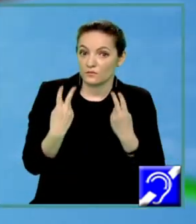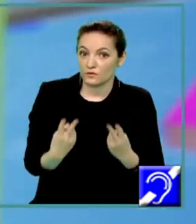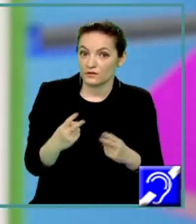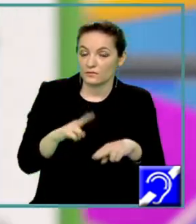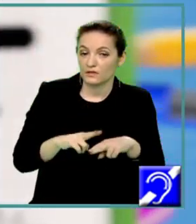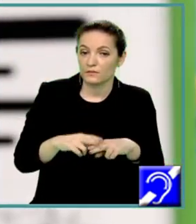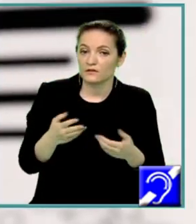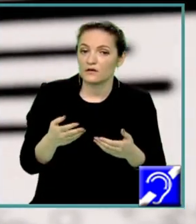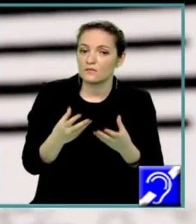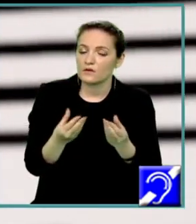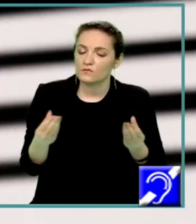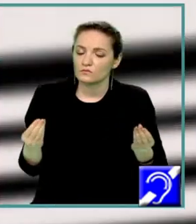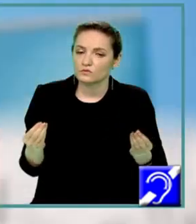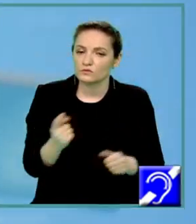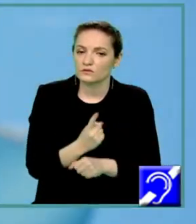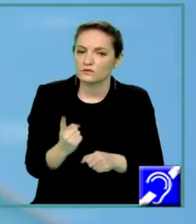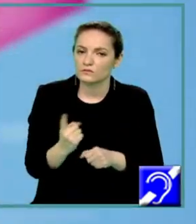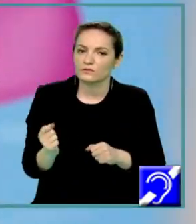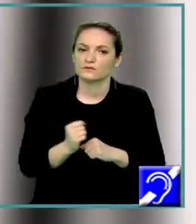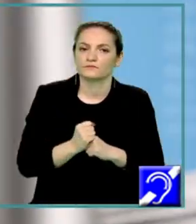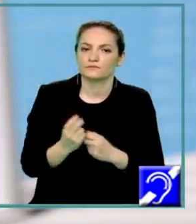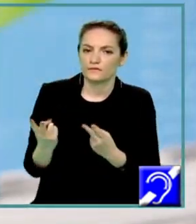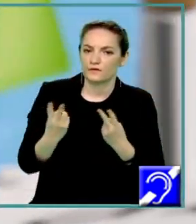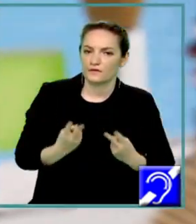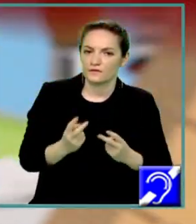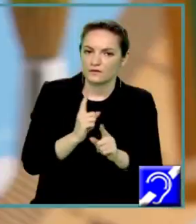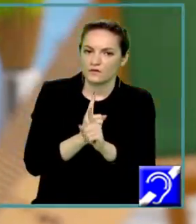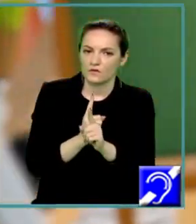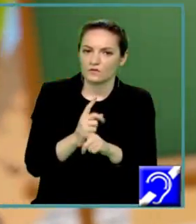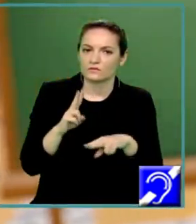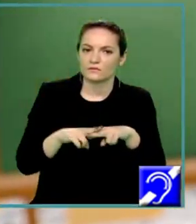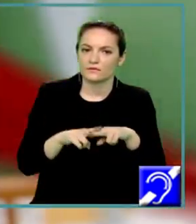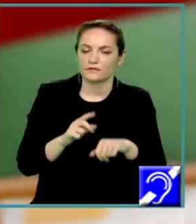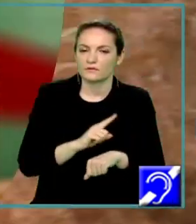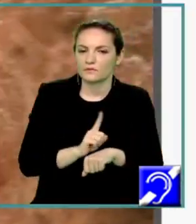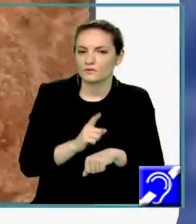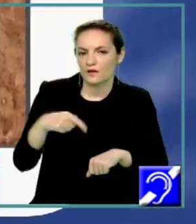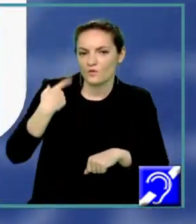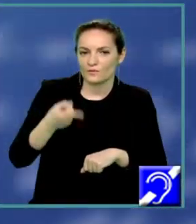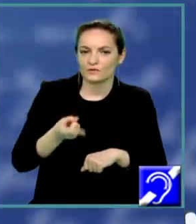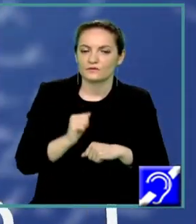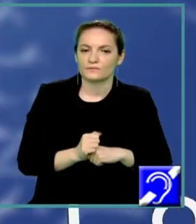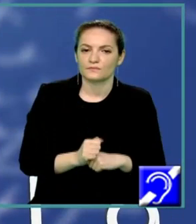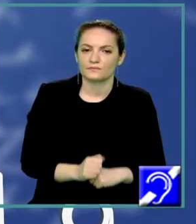diferite domenii, nu doar la examene. Vă invit și pe voi la un curs de matematică în minutele care urmează.